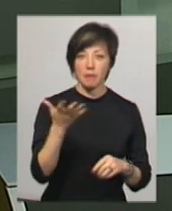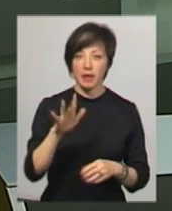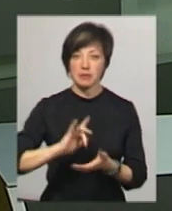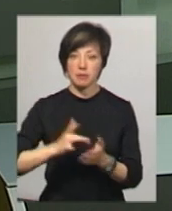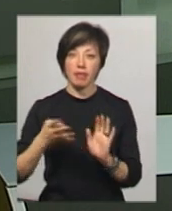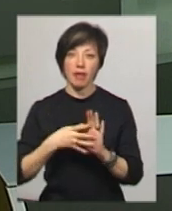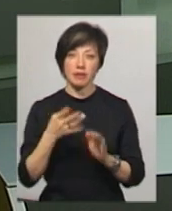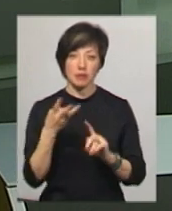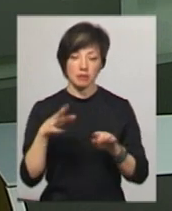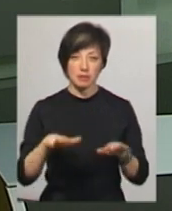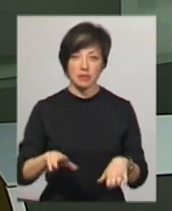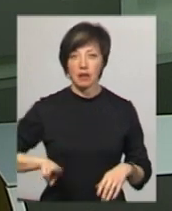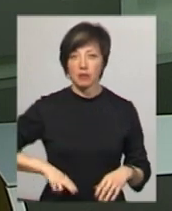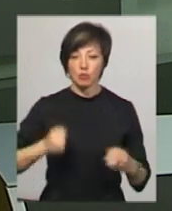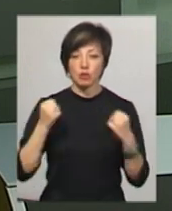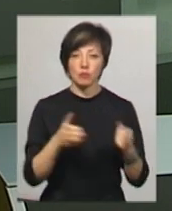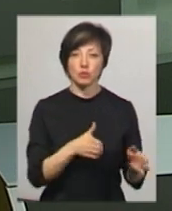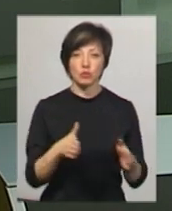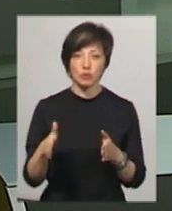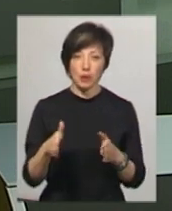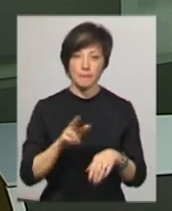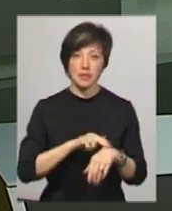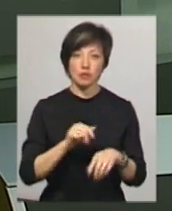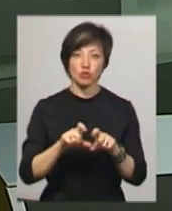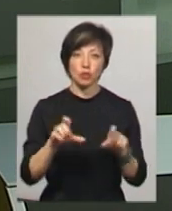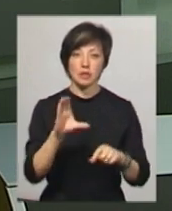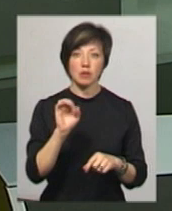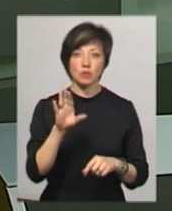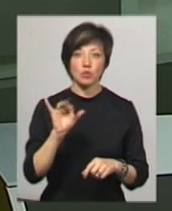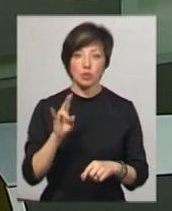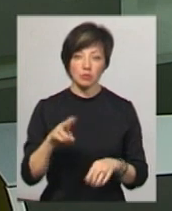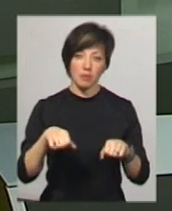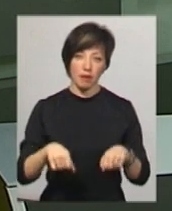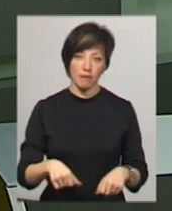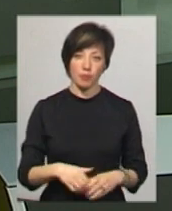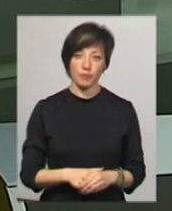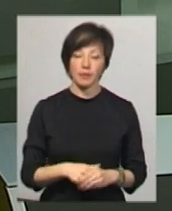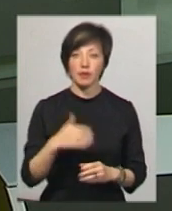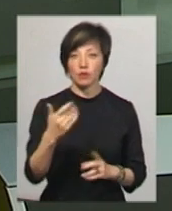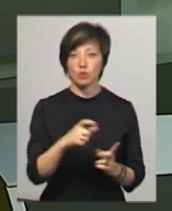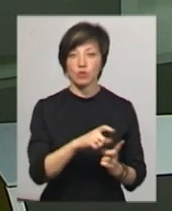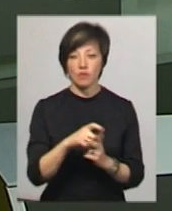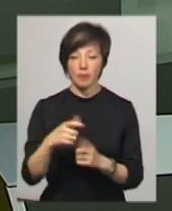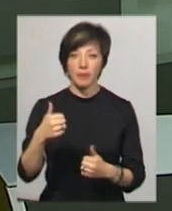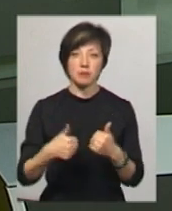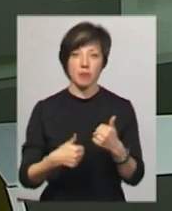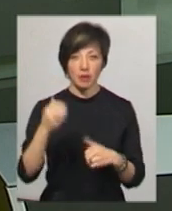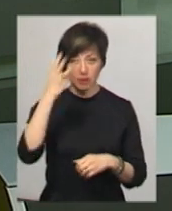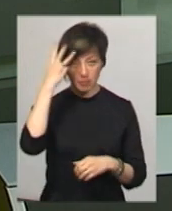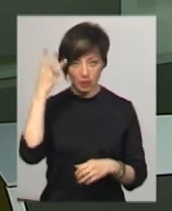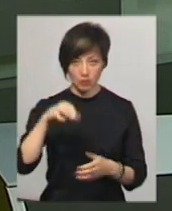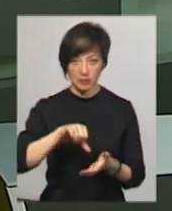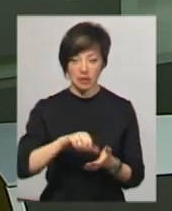9 бронзових, каже директор спортивно-підготовчої міліцейської школи «Самсонправо» Гаррі Осідлевич. За його словами, на змаганнях Хмельниччину